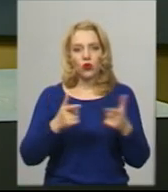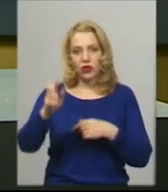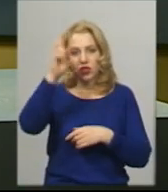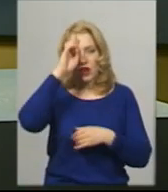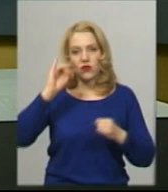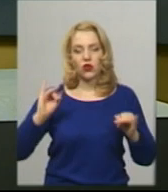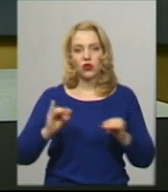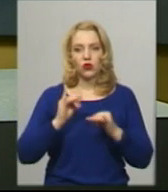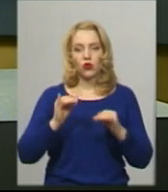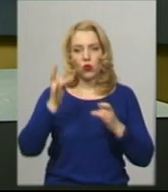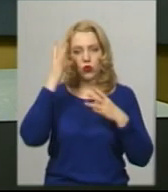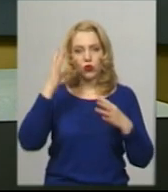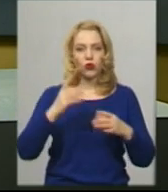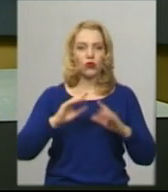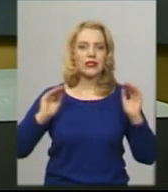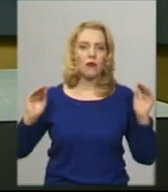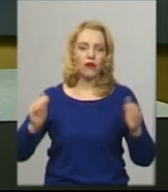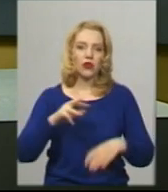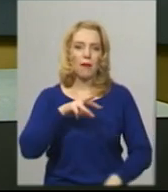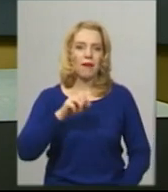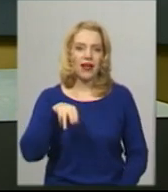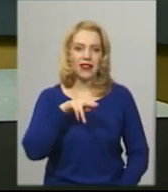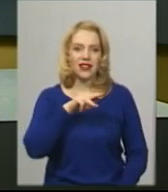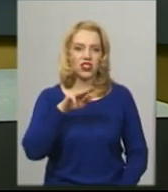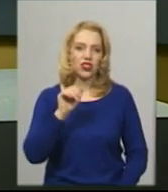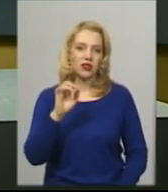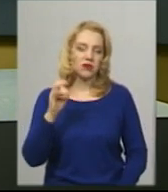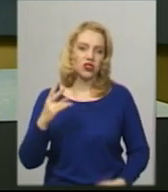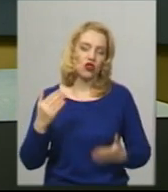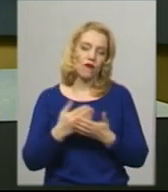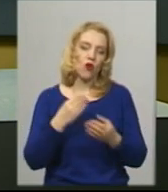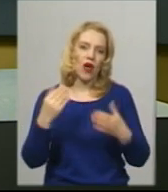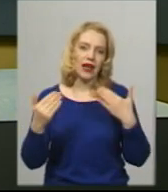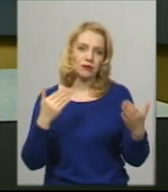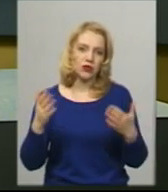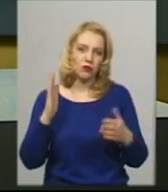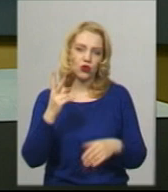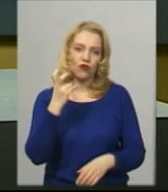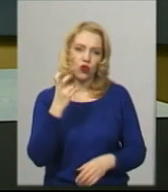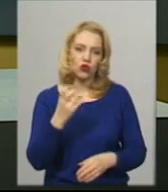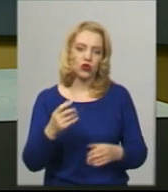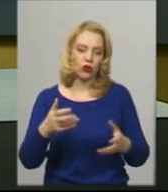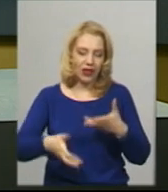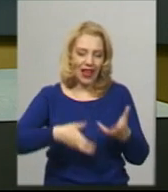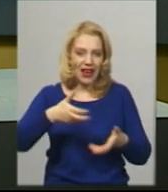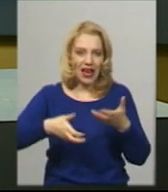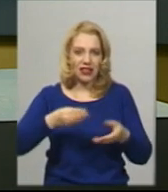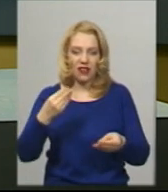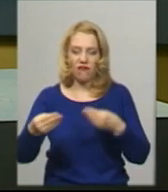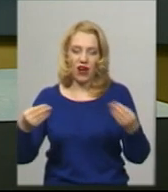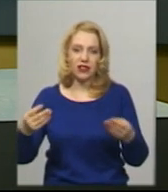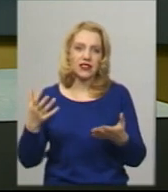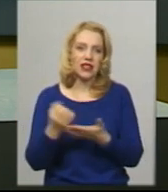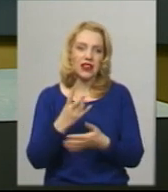історико-культурному заповіднику Меджибіш. До нової експозиції увійдуть більше 200 артефактів, знайдених археологами на території